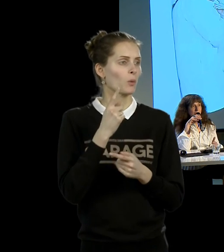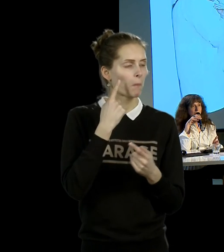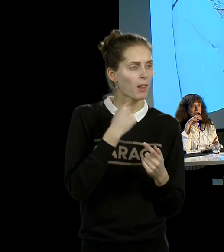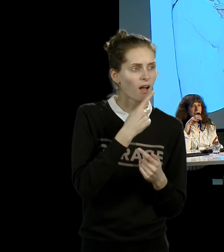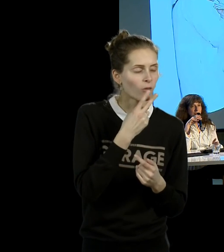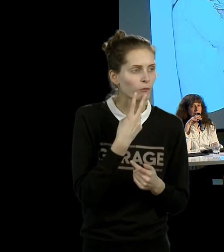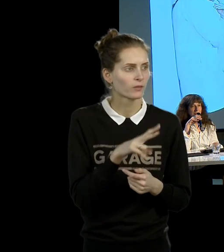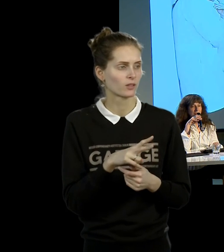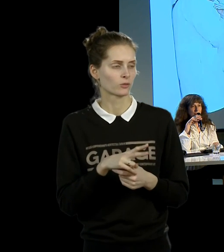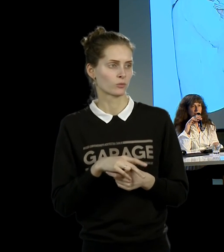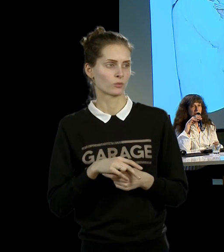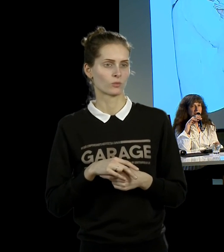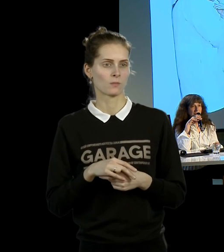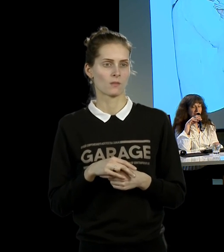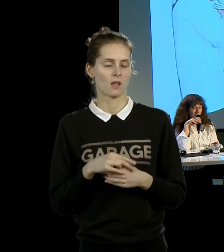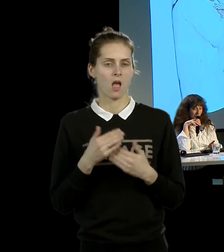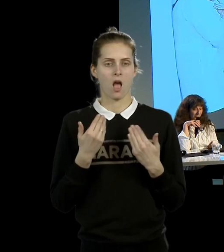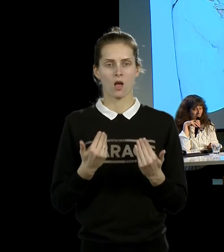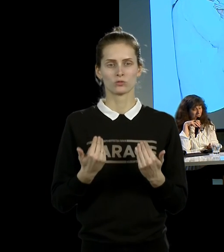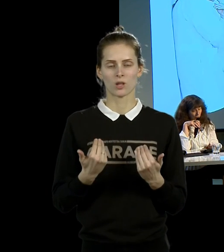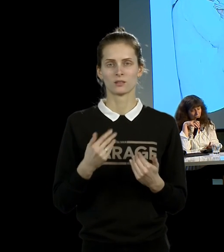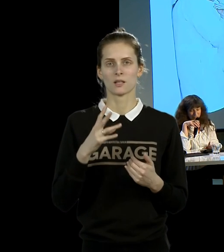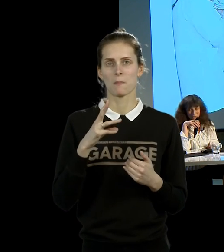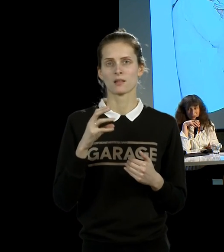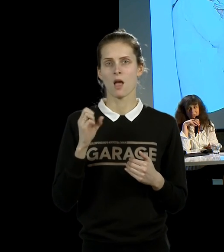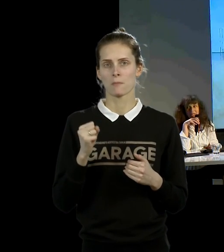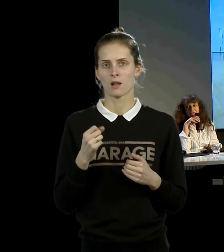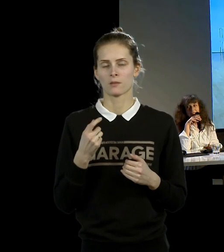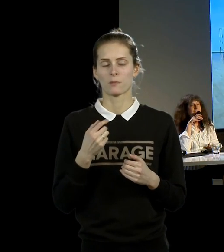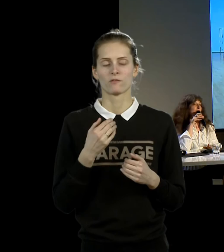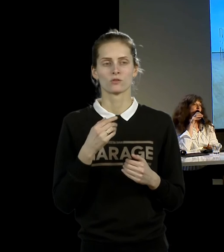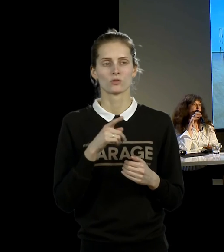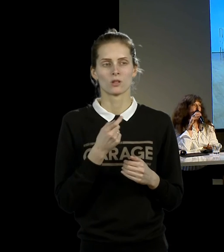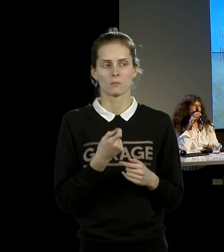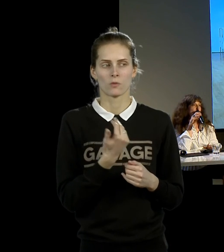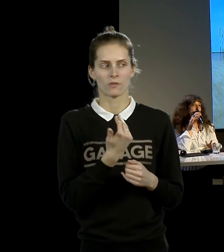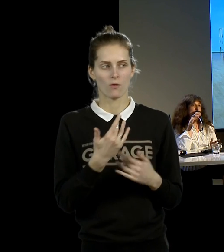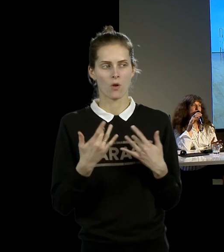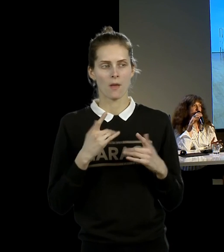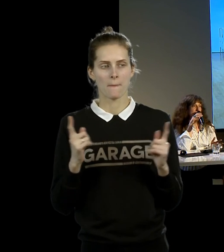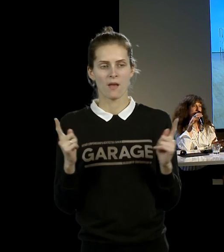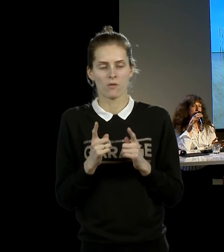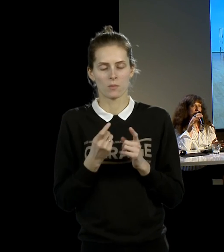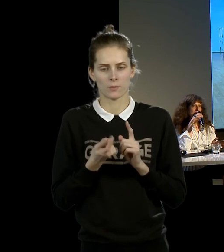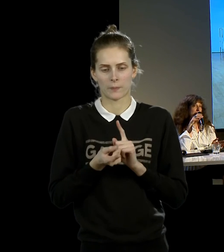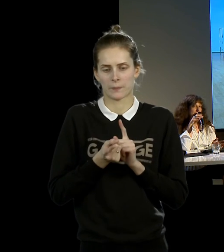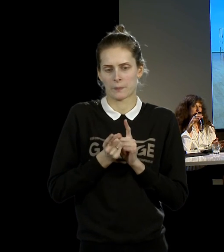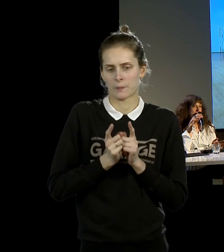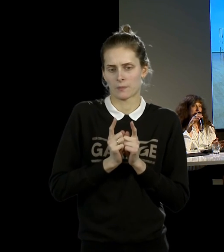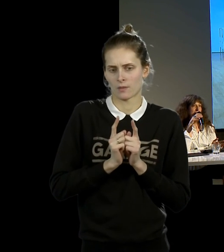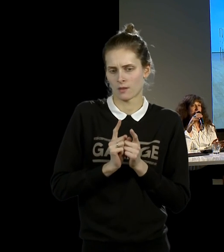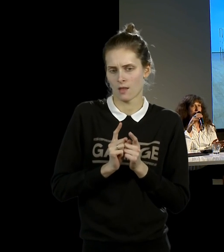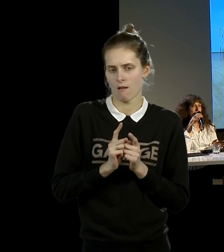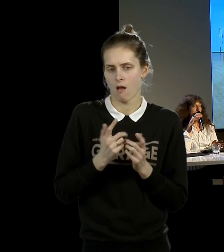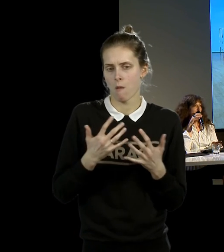в последнее время у Марины Абрамовича приняли немножко странный новый поворот. Они стали научными. Тоже она приезжала в Москву с лекцией